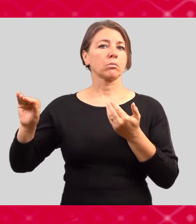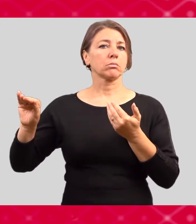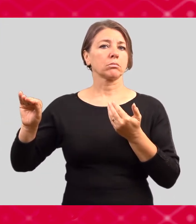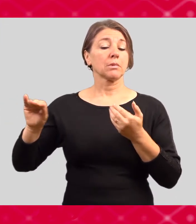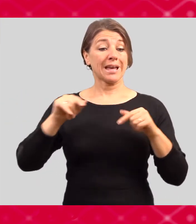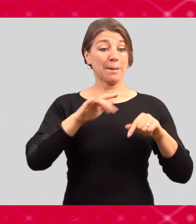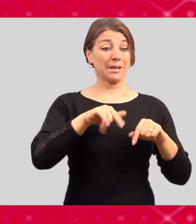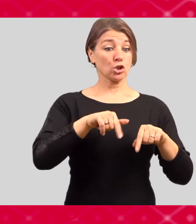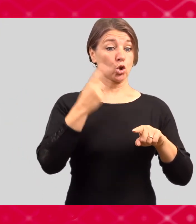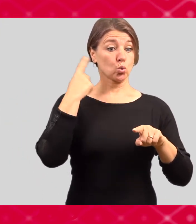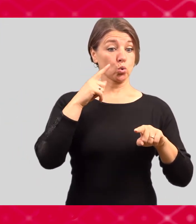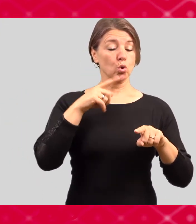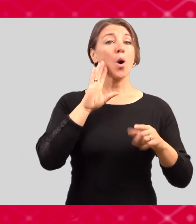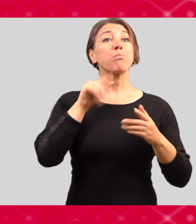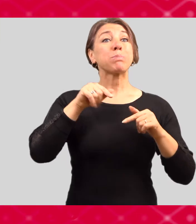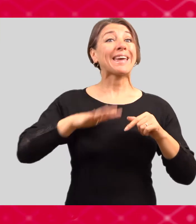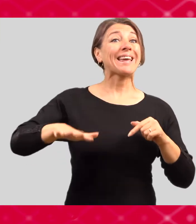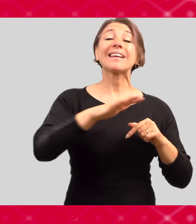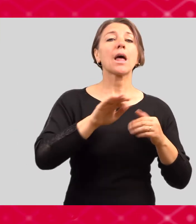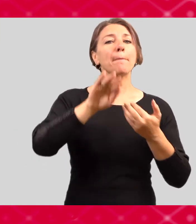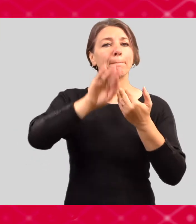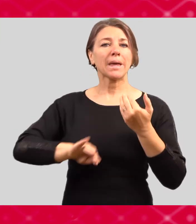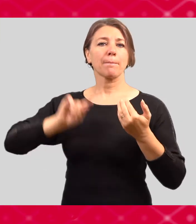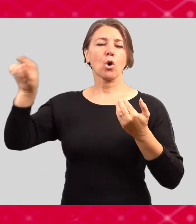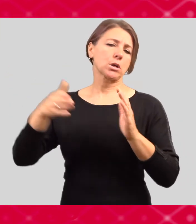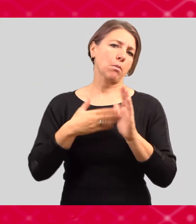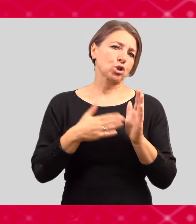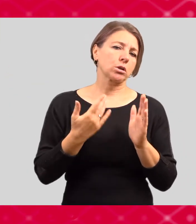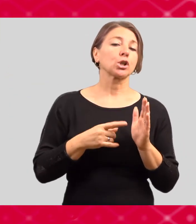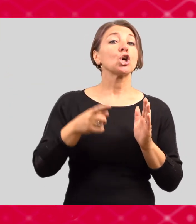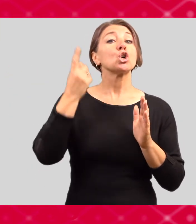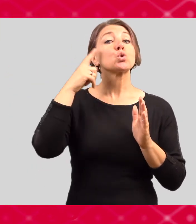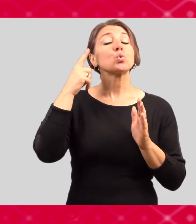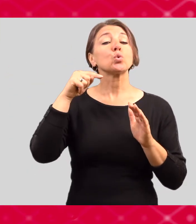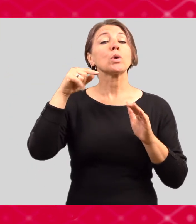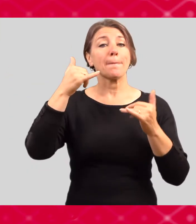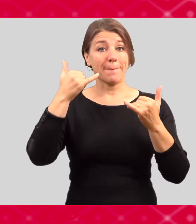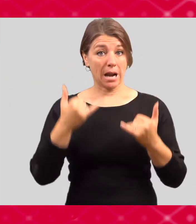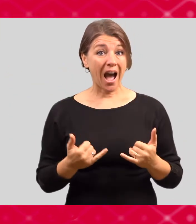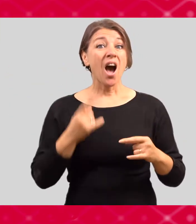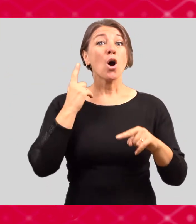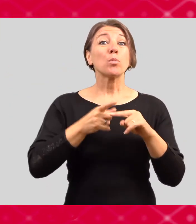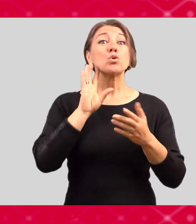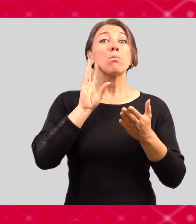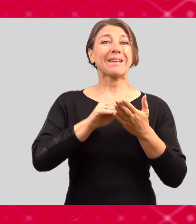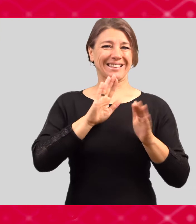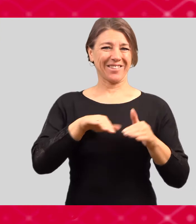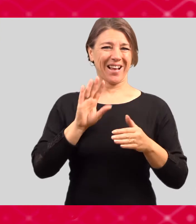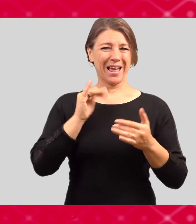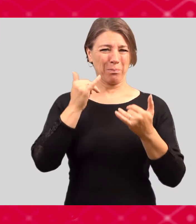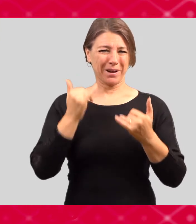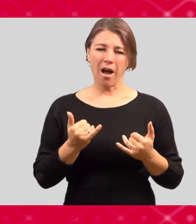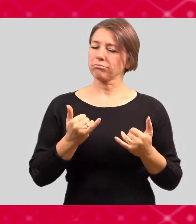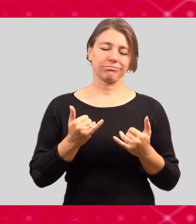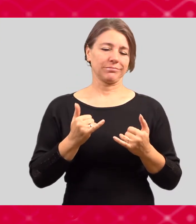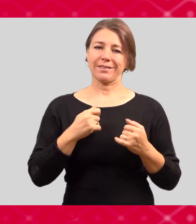místo, kde studujete. To znamená, že student, který bydlí v Praze a studuje v Praze, nemá na ubytovací stipendium